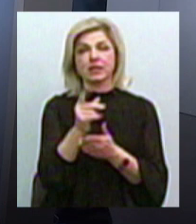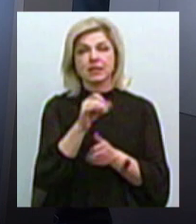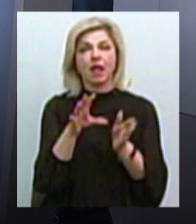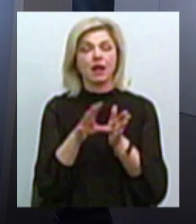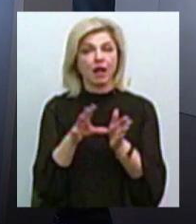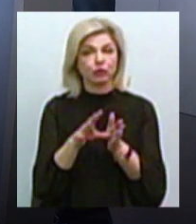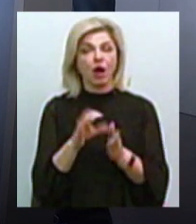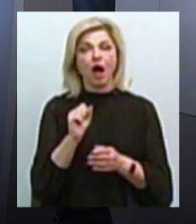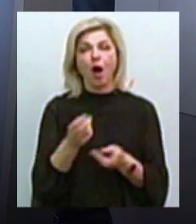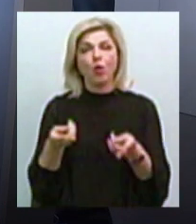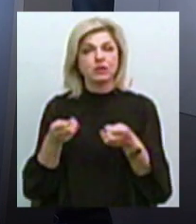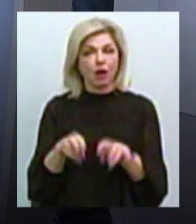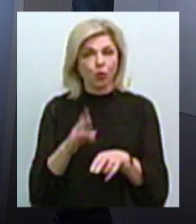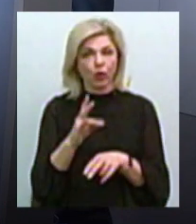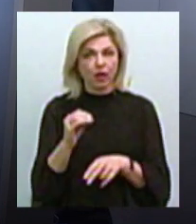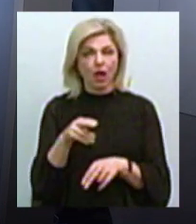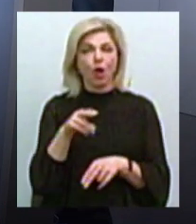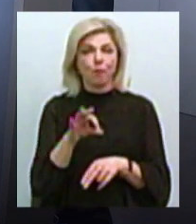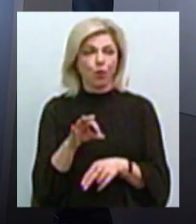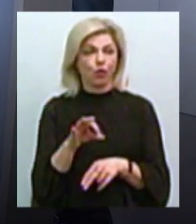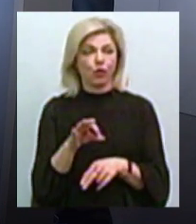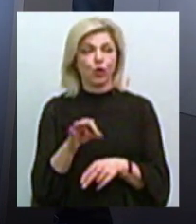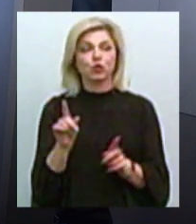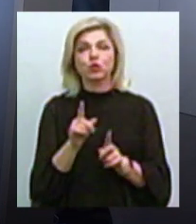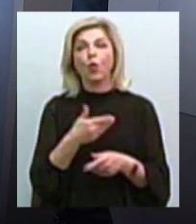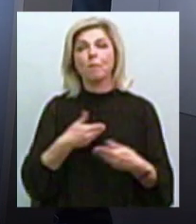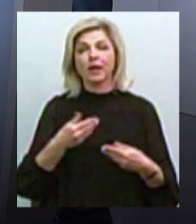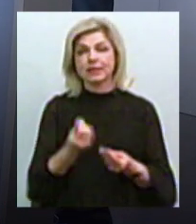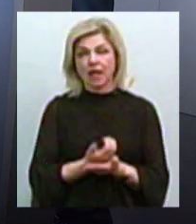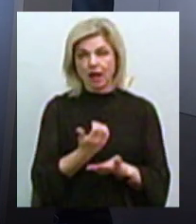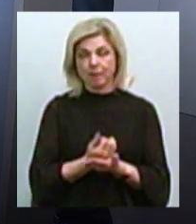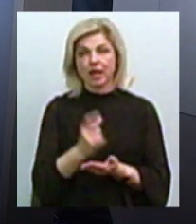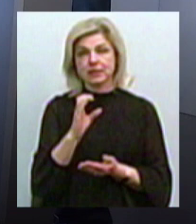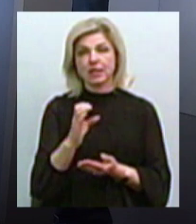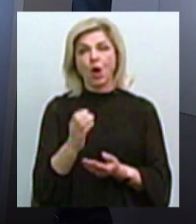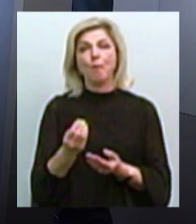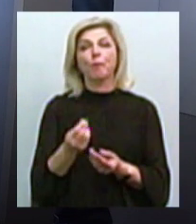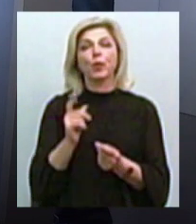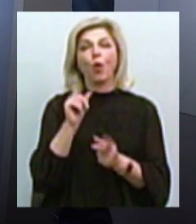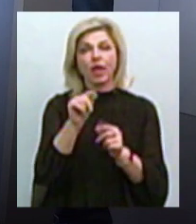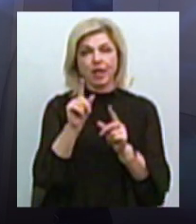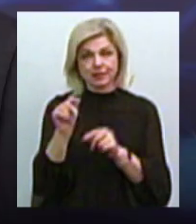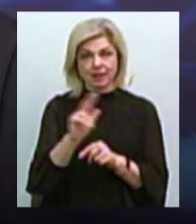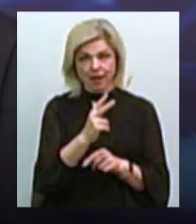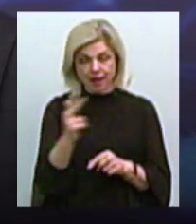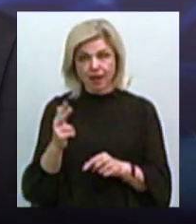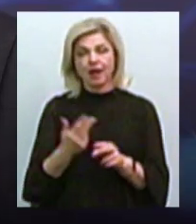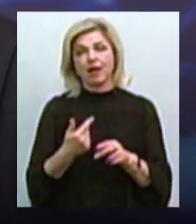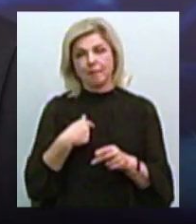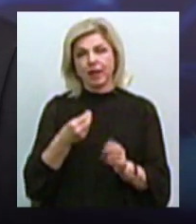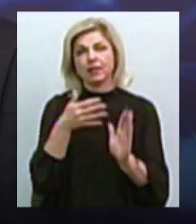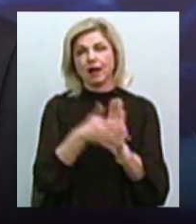а остальне по содержанню, то, що ми зарабатуємо з проїзду, потім ми тратимо на ремонт